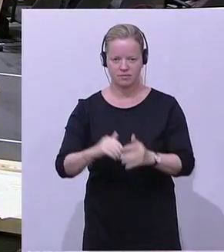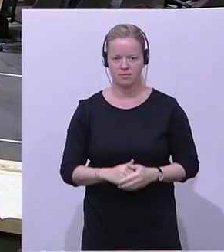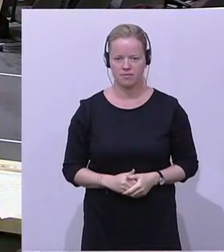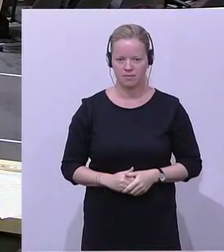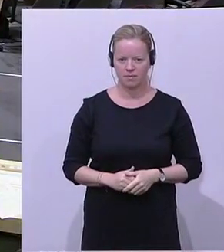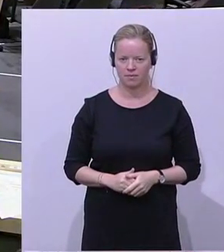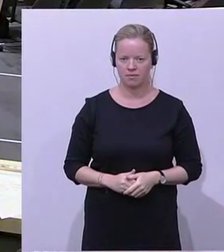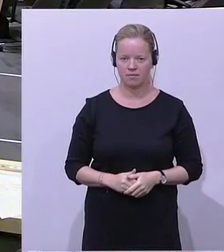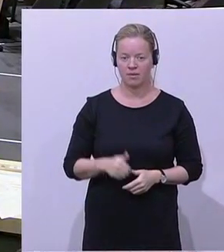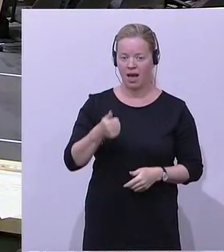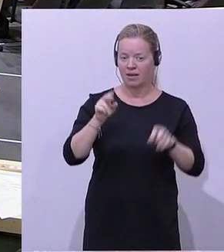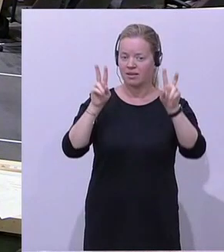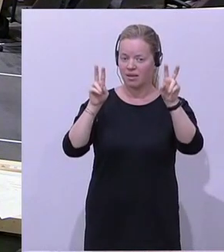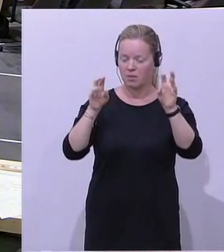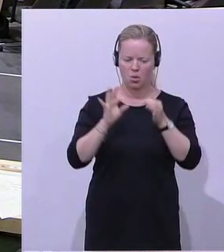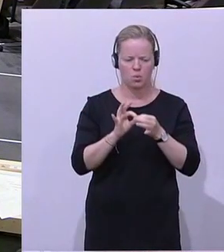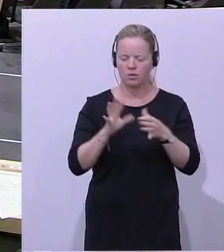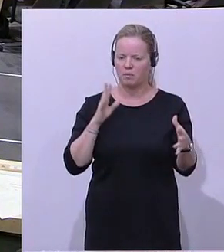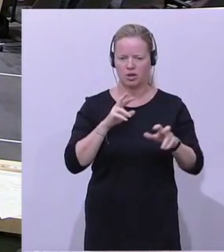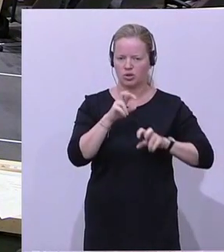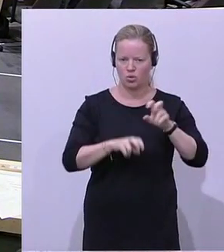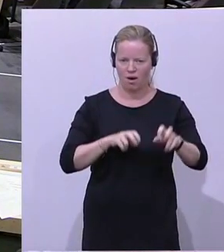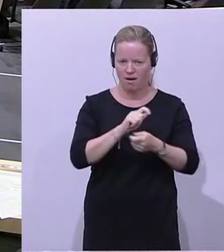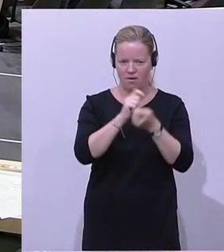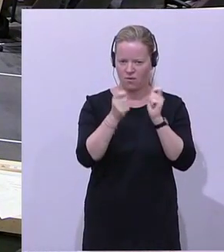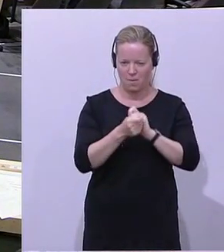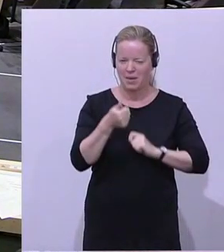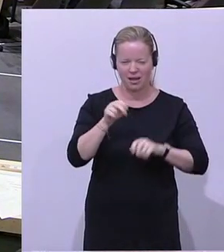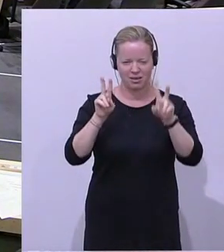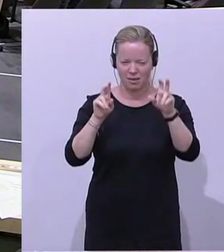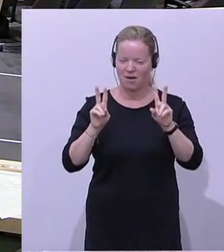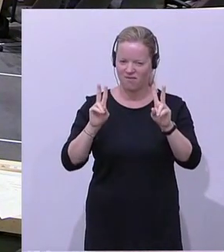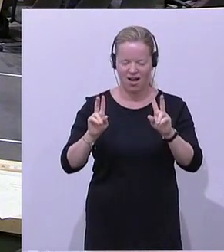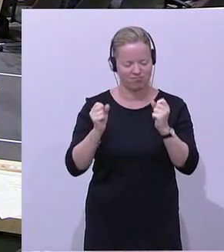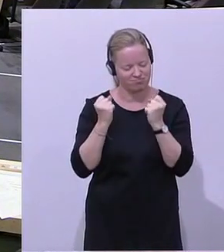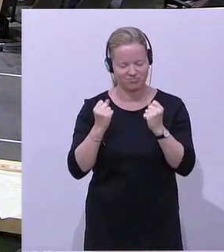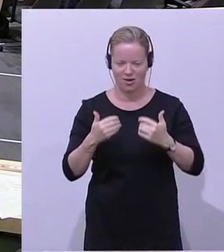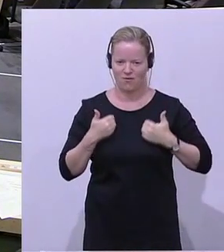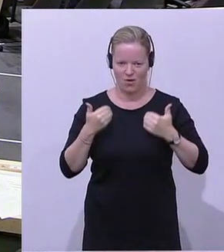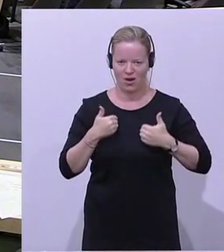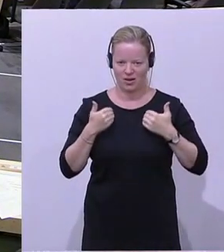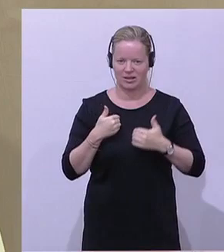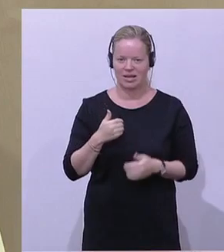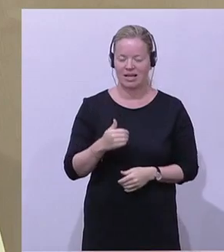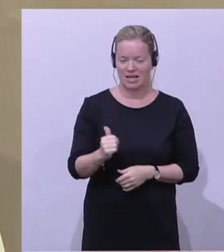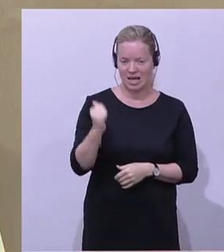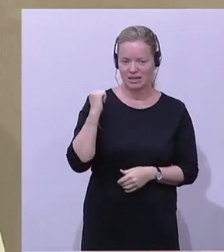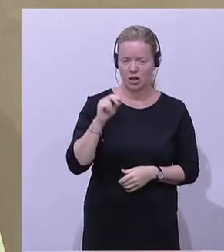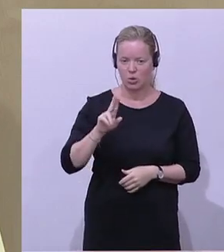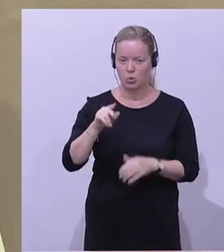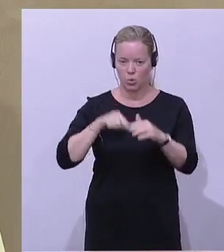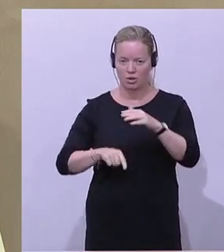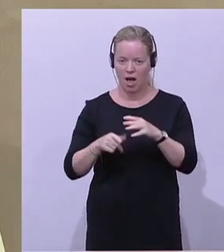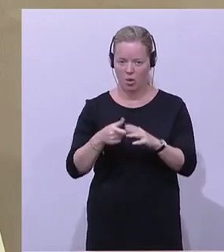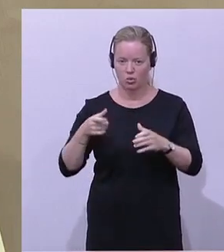Ein Thema, unabhängig von der Steuerreform, freut mich ganz besonders, dass es gestern im EU-Unterausschuss gelungen ist, das